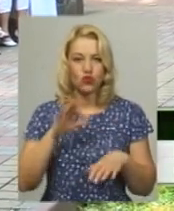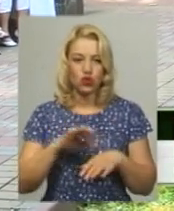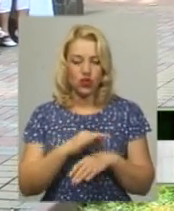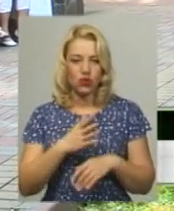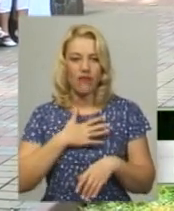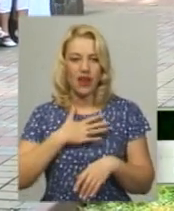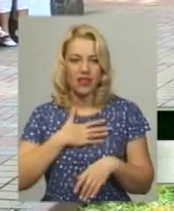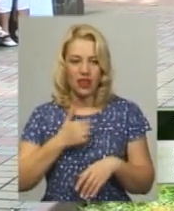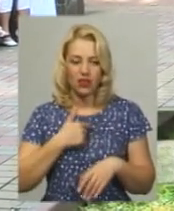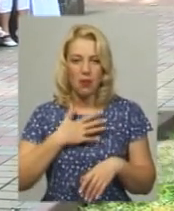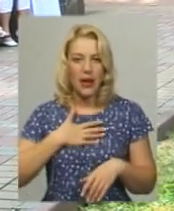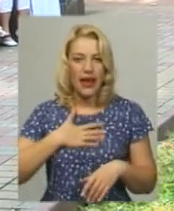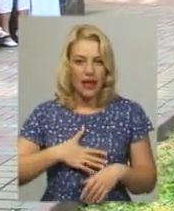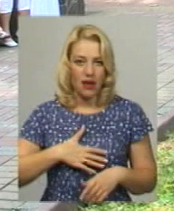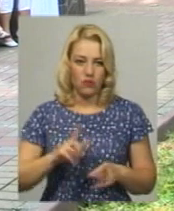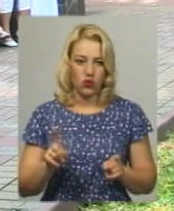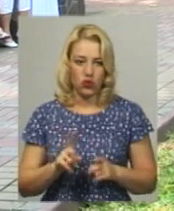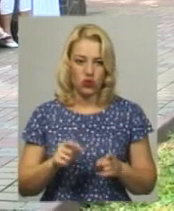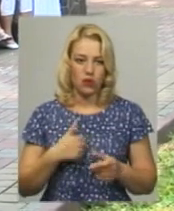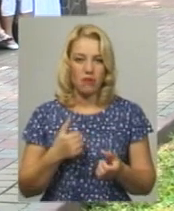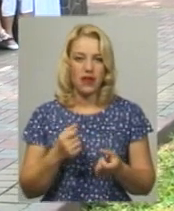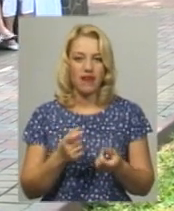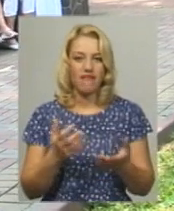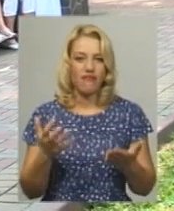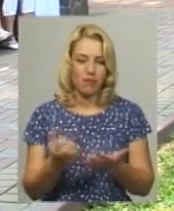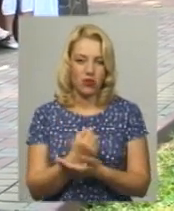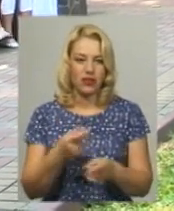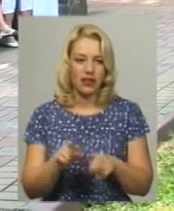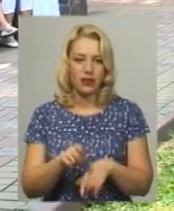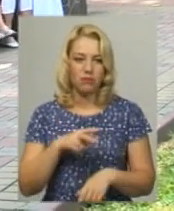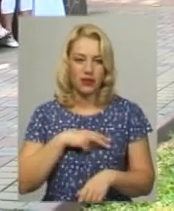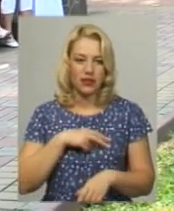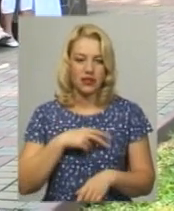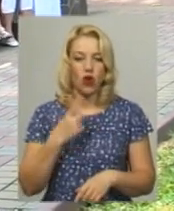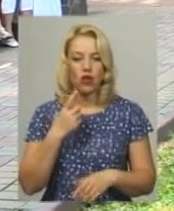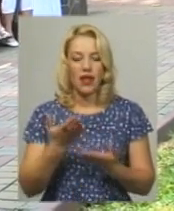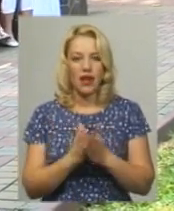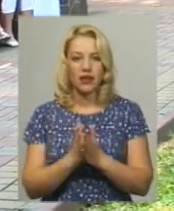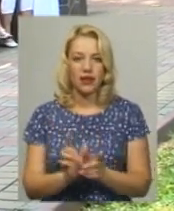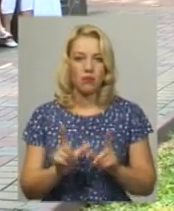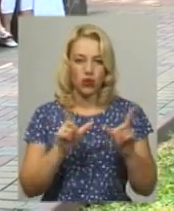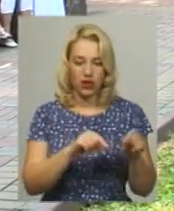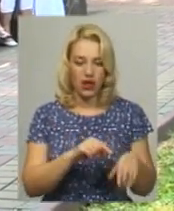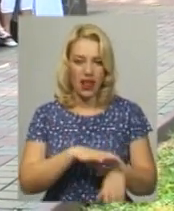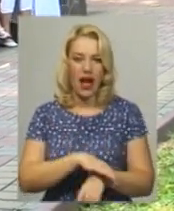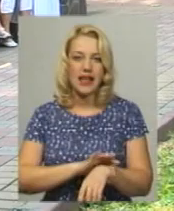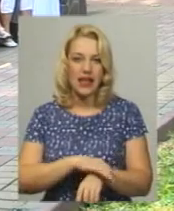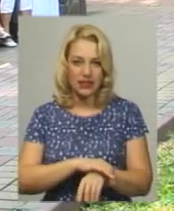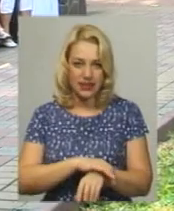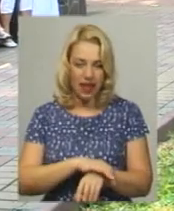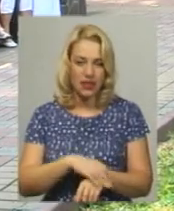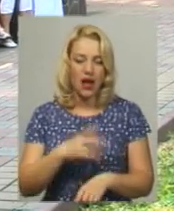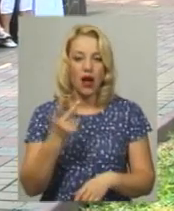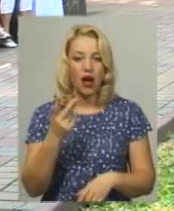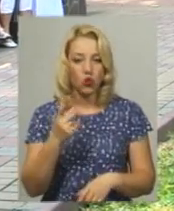І нам дуже приємно, що ми вибороли такий приз. Одна книга поїхала в Казахстан, а